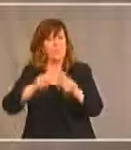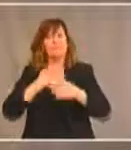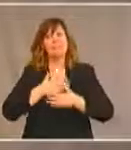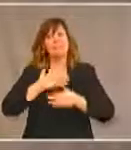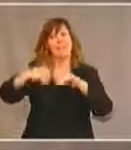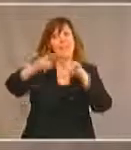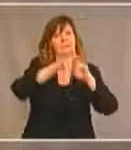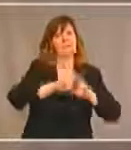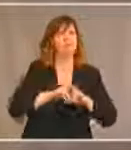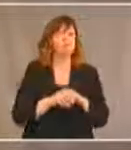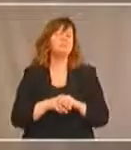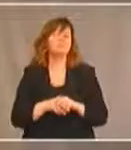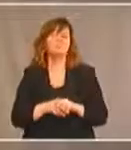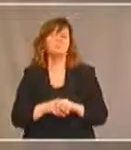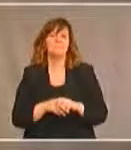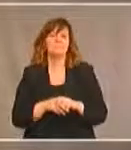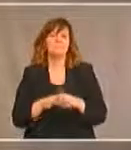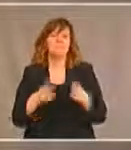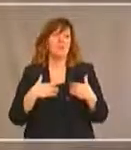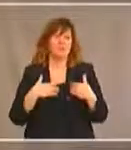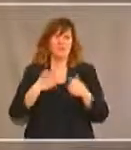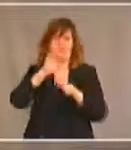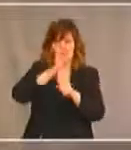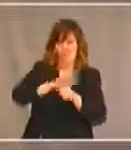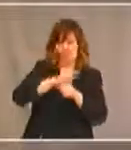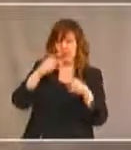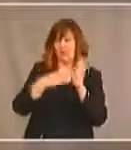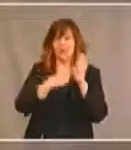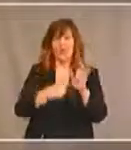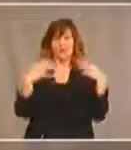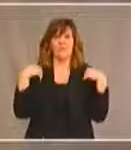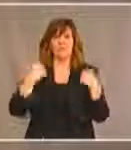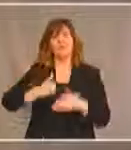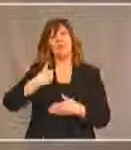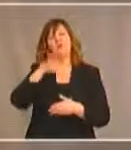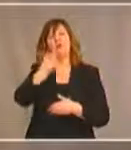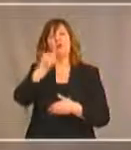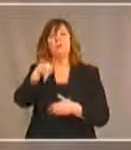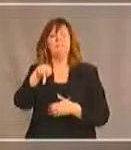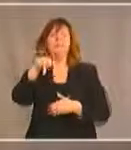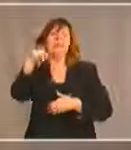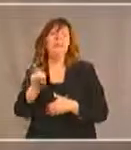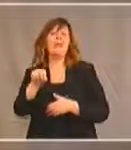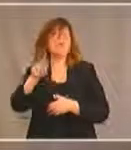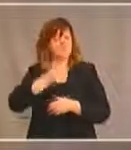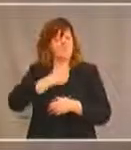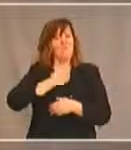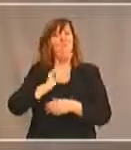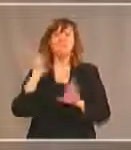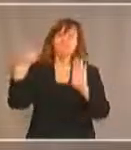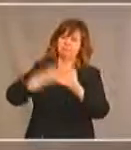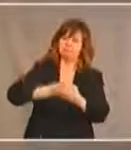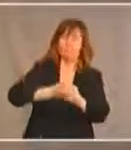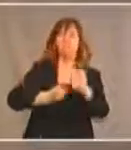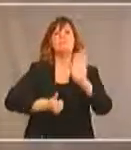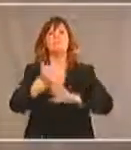ce que, comme représentant du Conseil des jeunes de l'APN, je tâcherai de m'engager davantage avec les jeunes ayant des